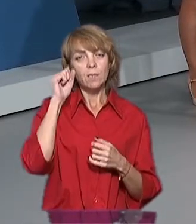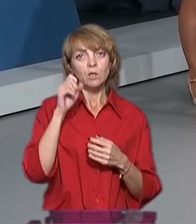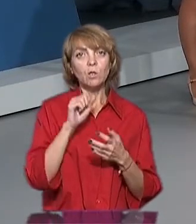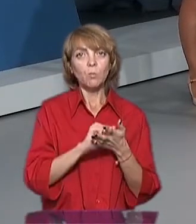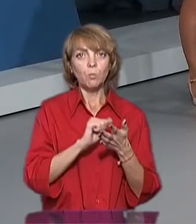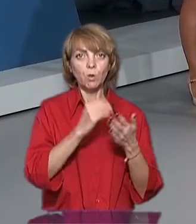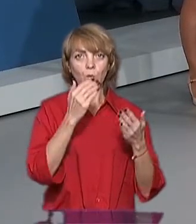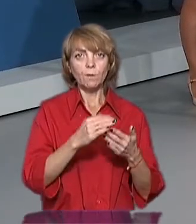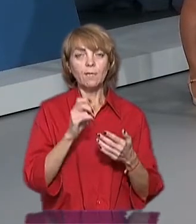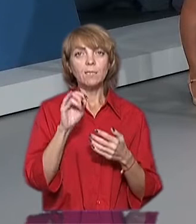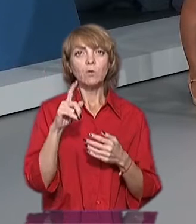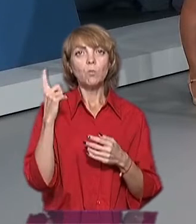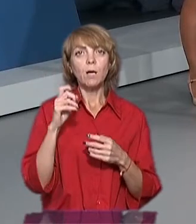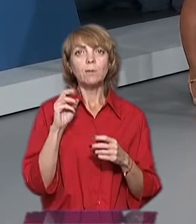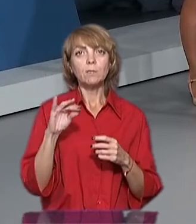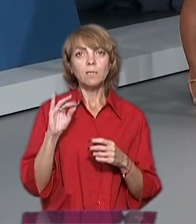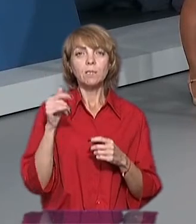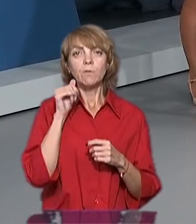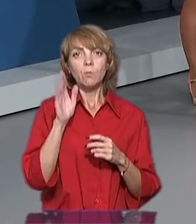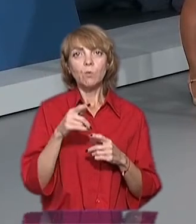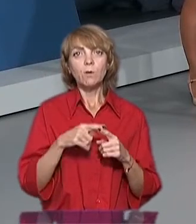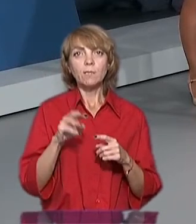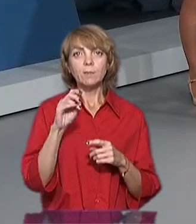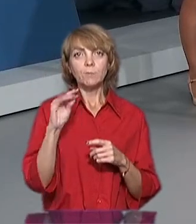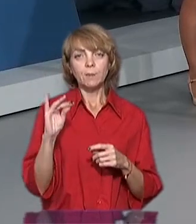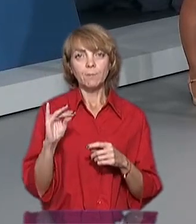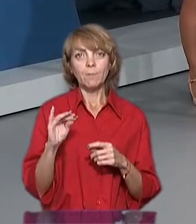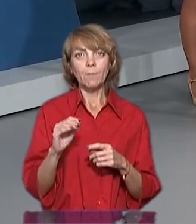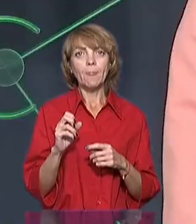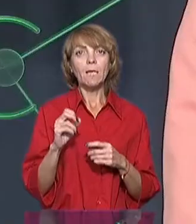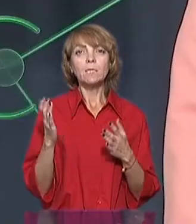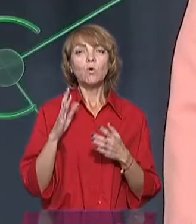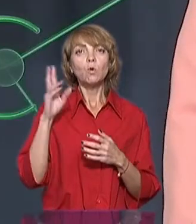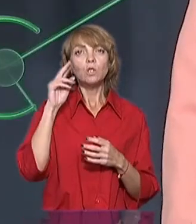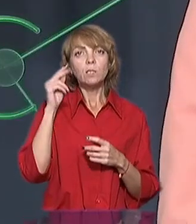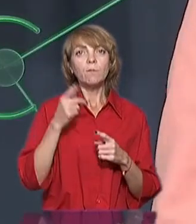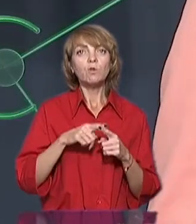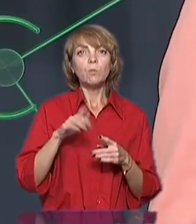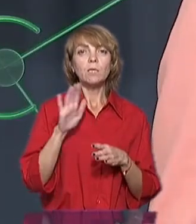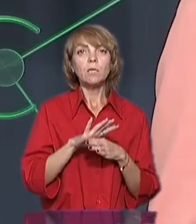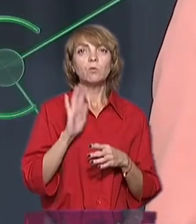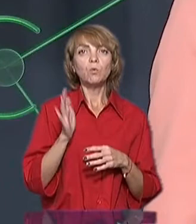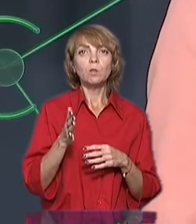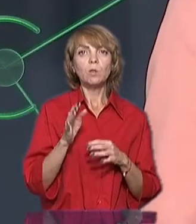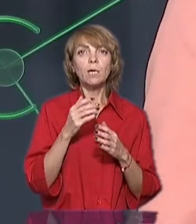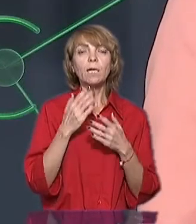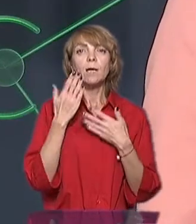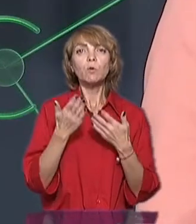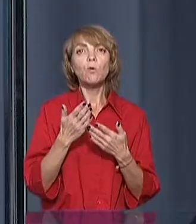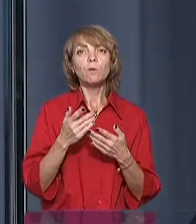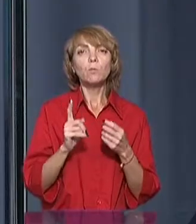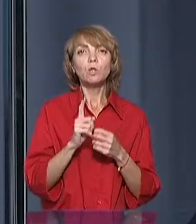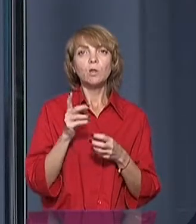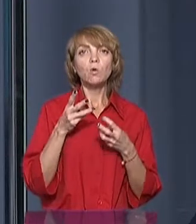опубліковано на сайті обласної адміністрації, завтра появиться на власних СМІ. І з якого числа у цьому розпорядженні буде рекомендовано починати